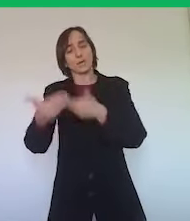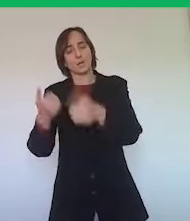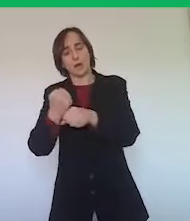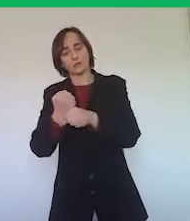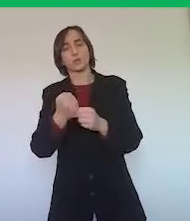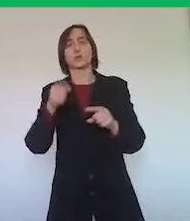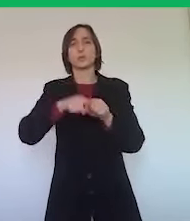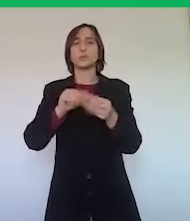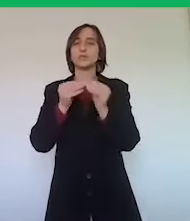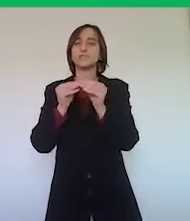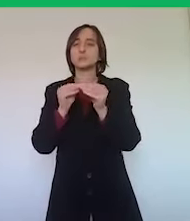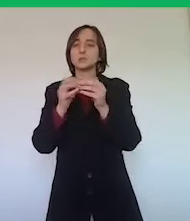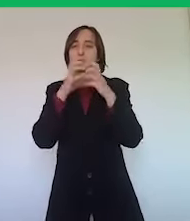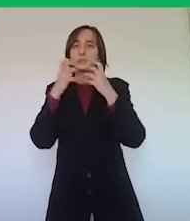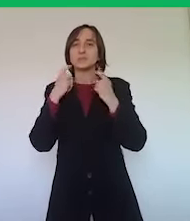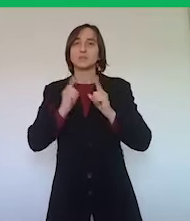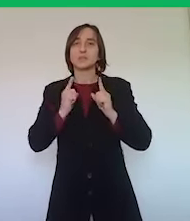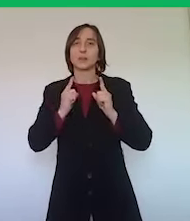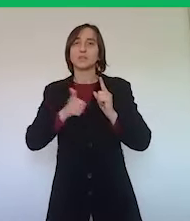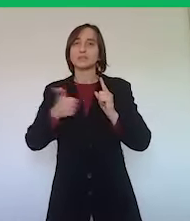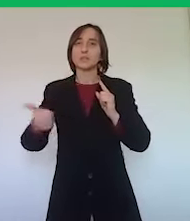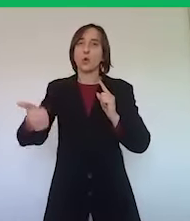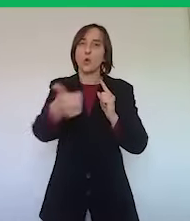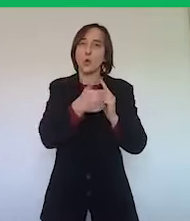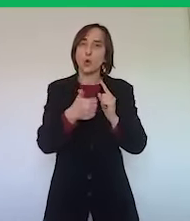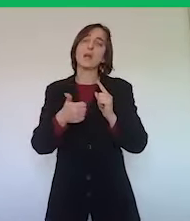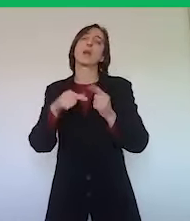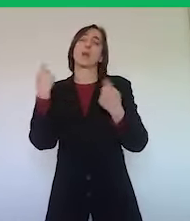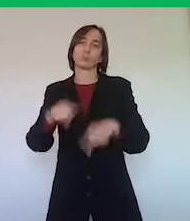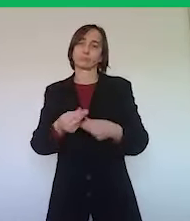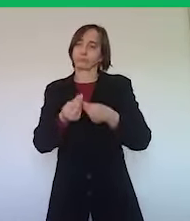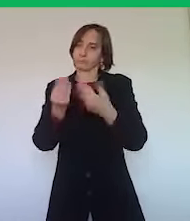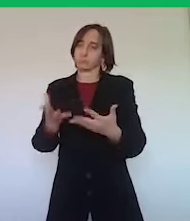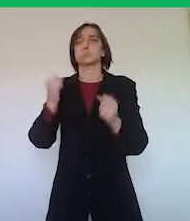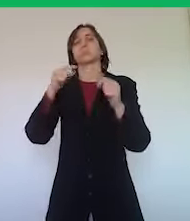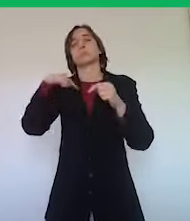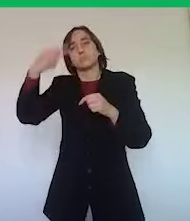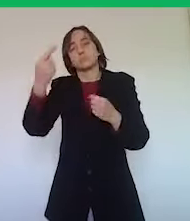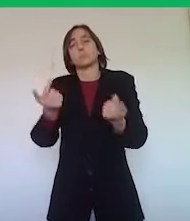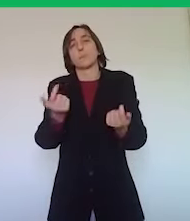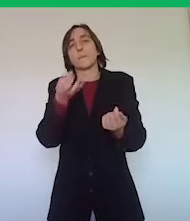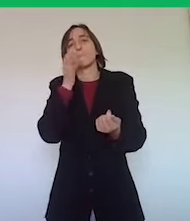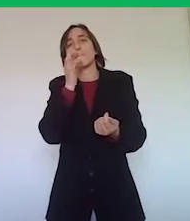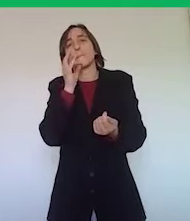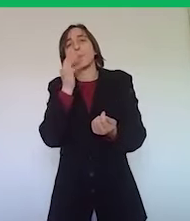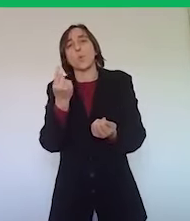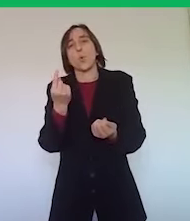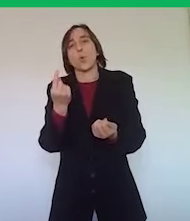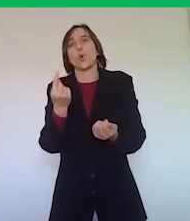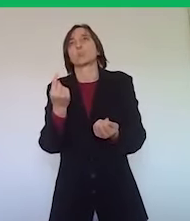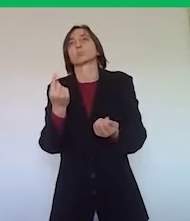protezione individuale che potranno consentire, mi auguro il prima possibile, di poter se non